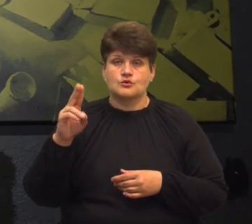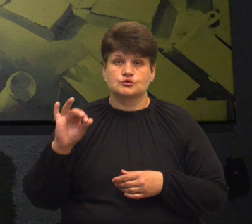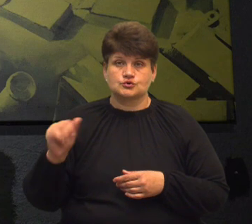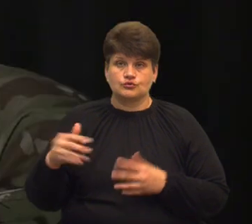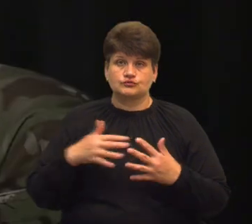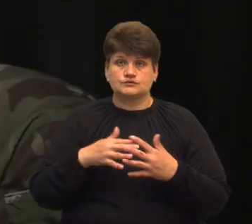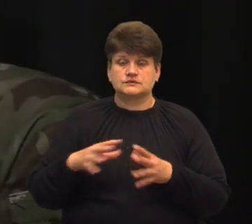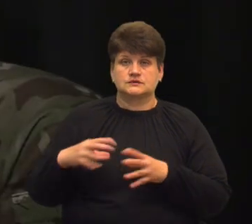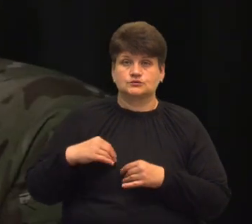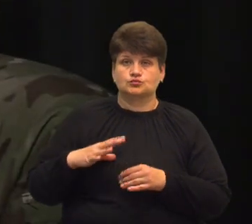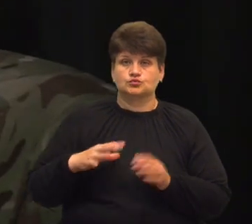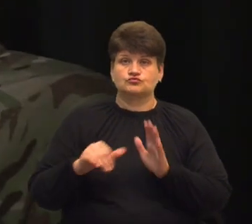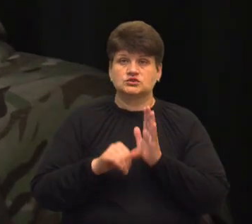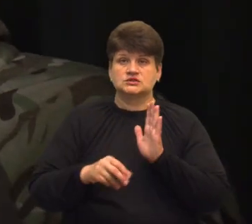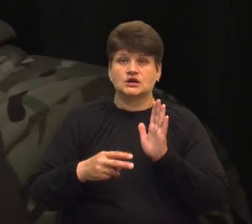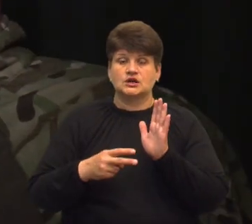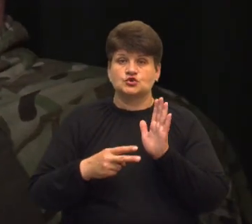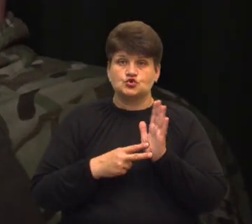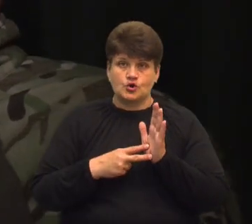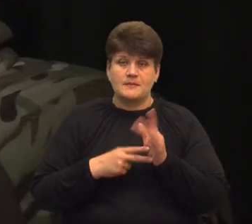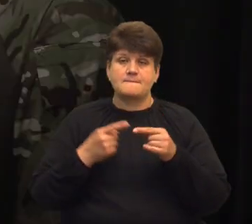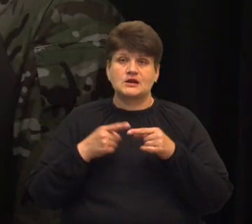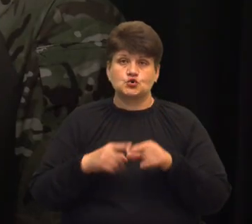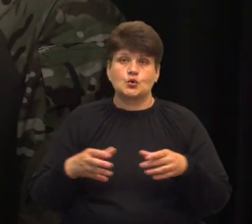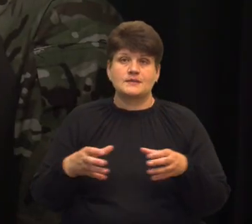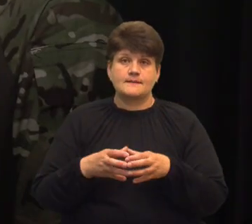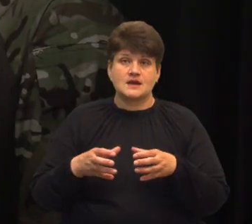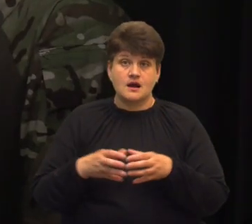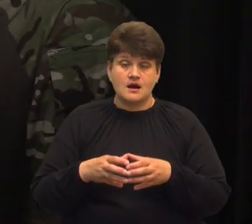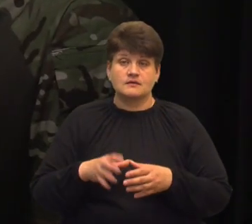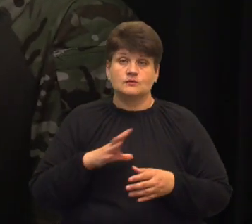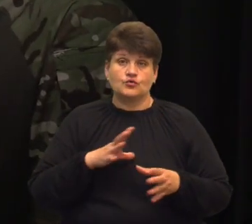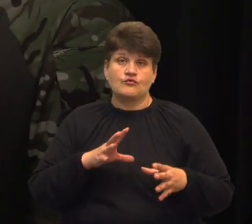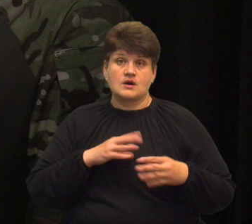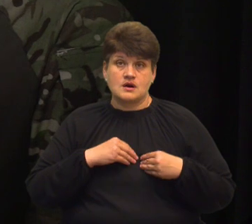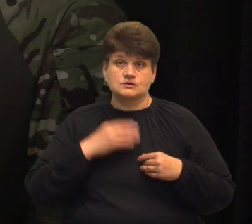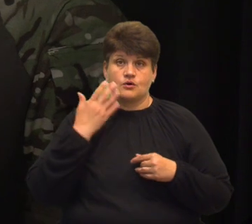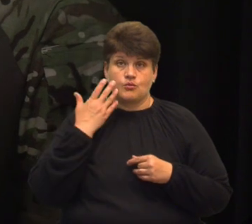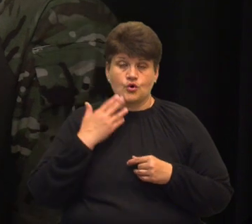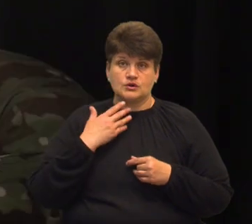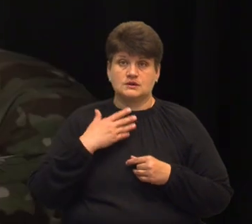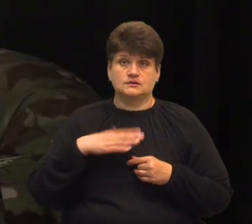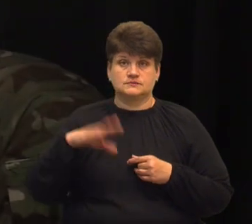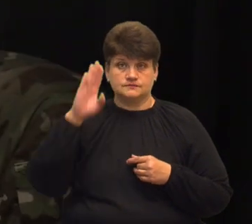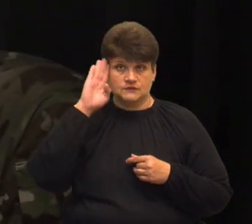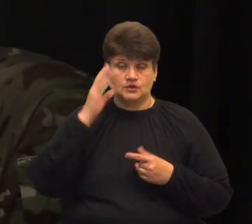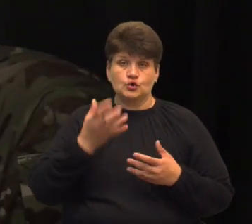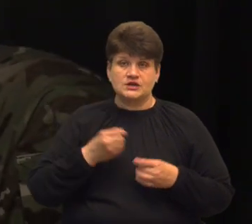бригаді. Розповідає, любив розмовляти з Олегом про книжки і музику. І був з ним, коли Олег отримав смертельні поранення.